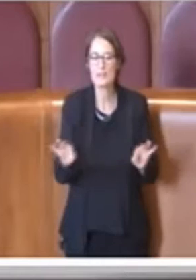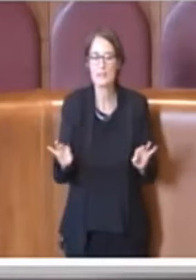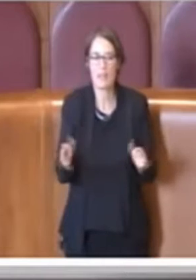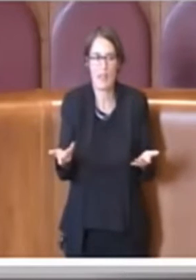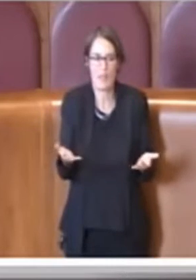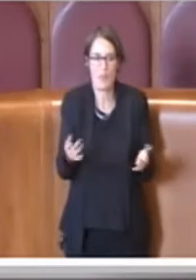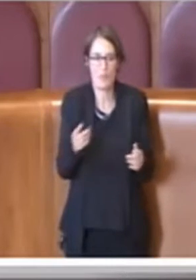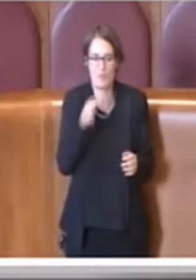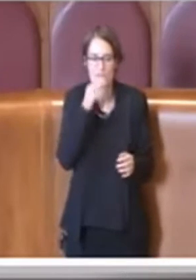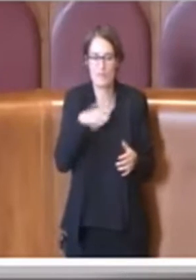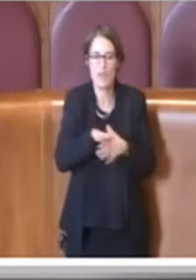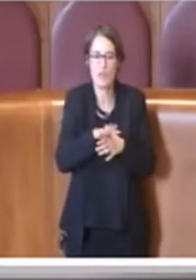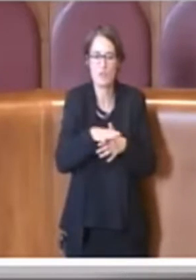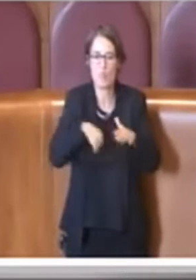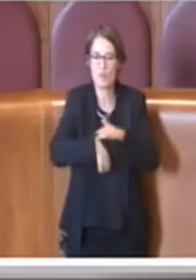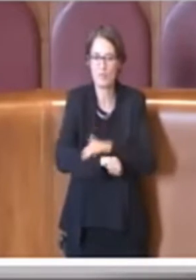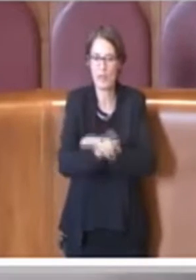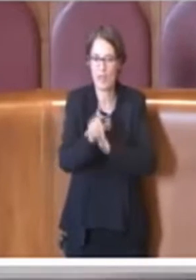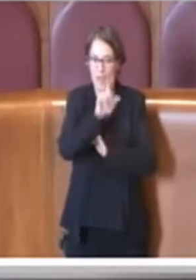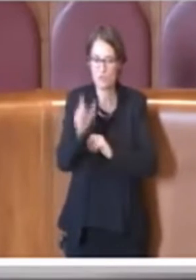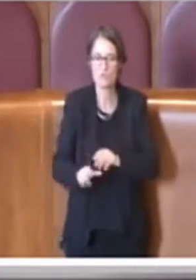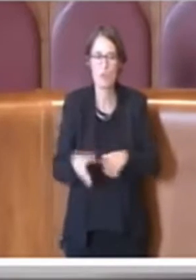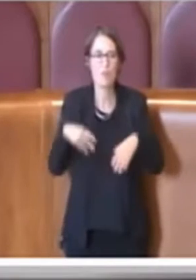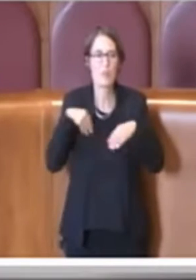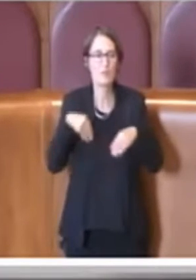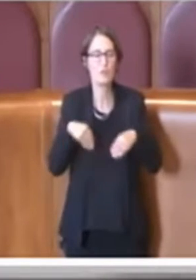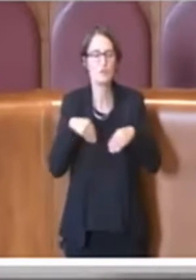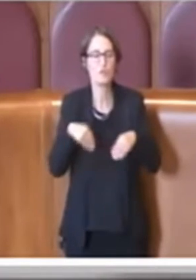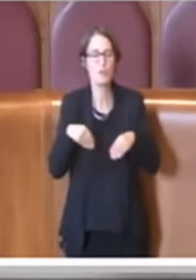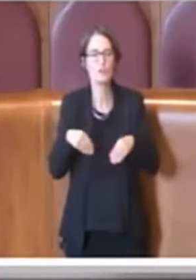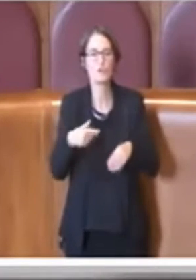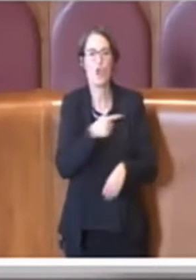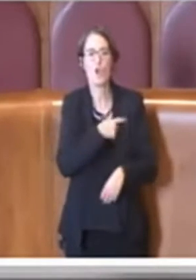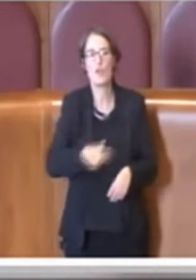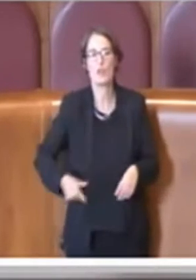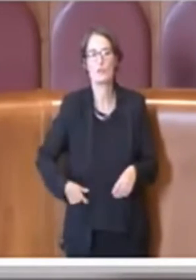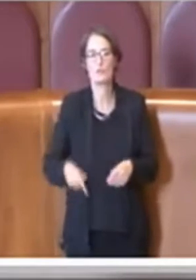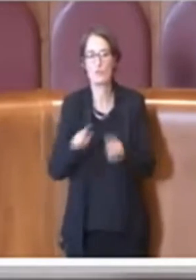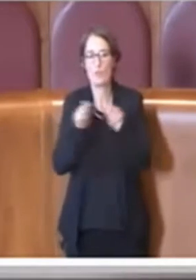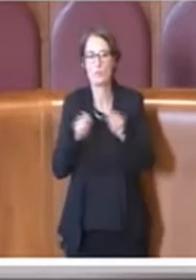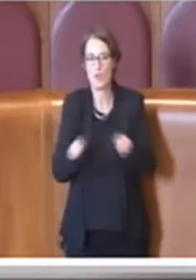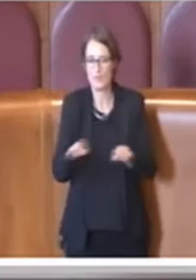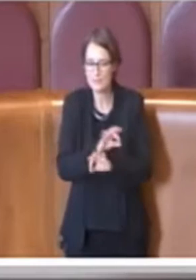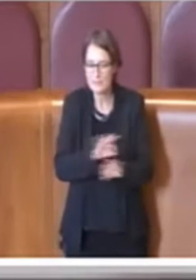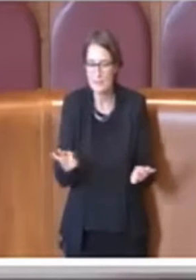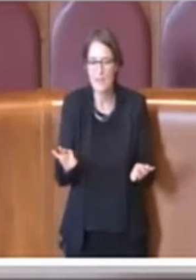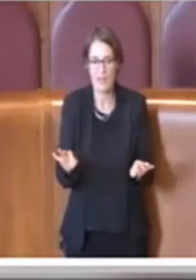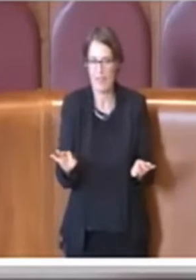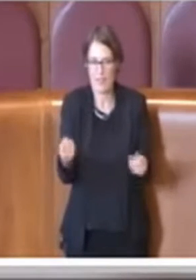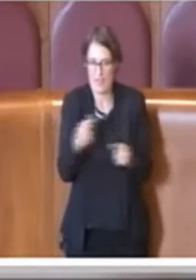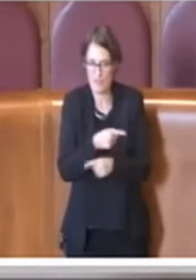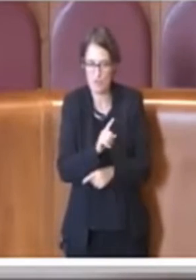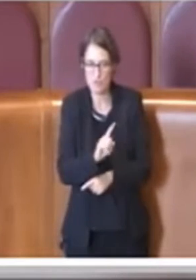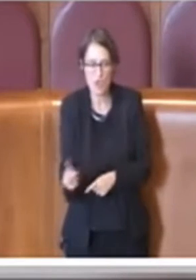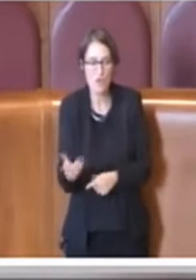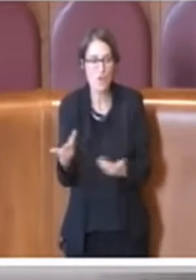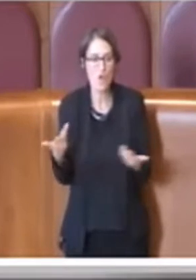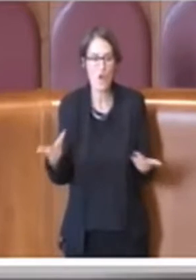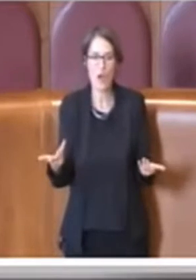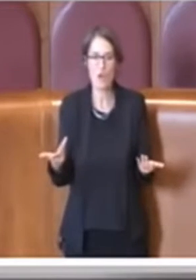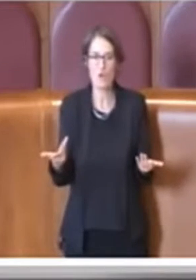non avrebbero dovuto partecipare a Champions League. Naturalmente non è così, infatti questo tipo di clausolo sarebbe